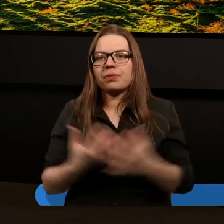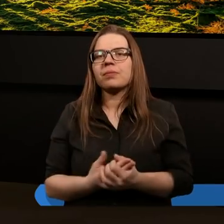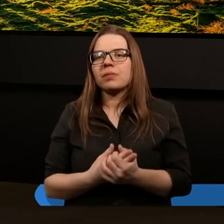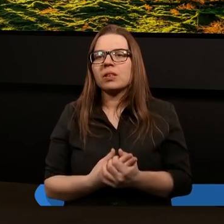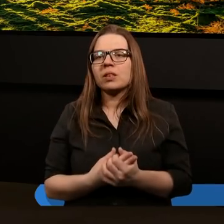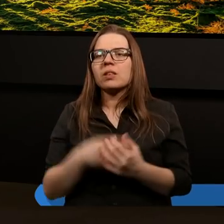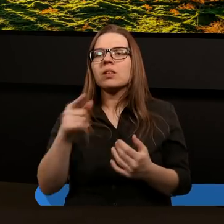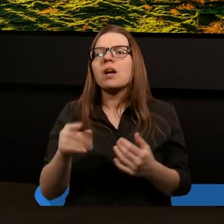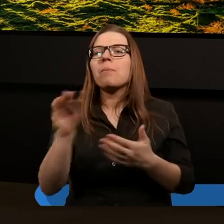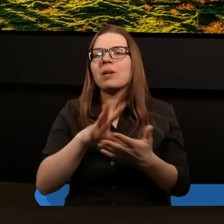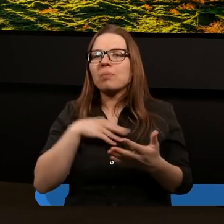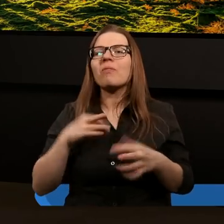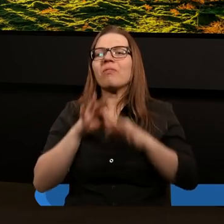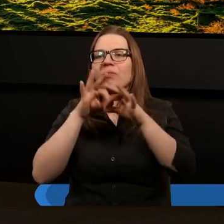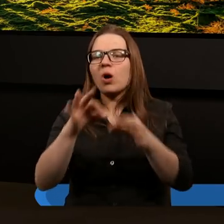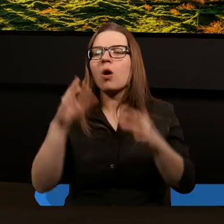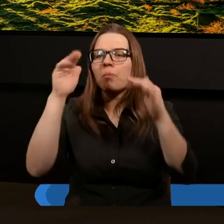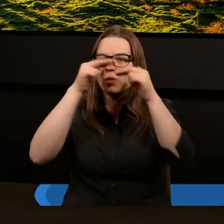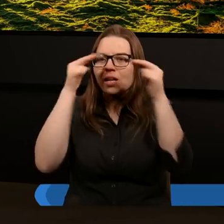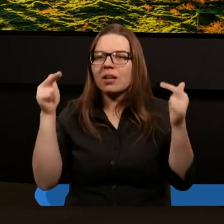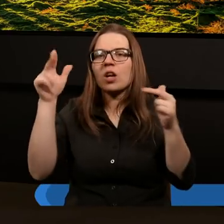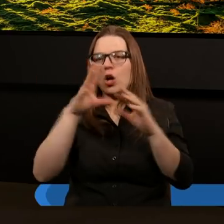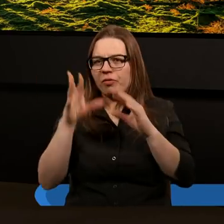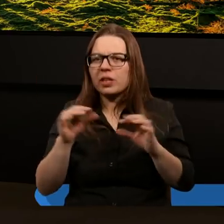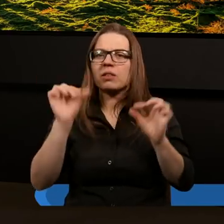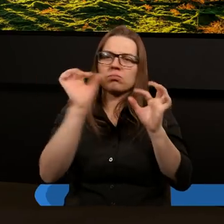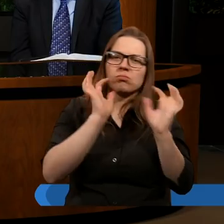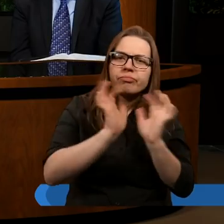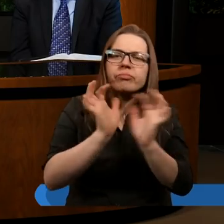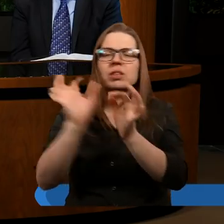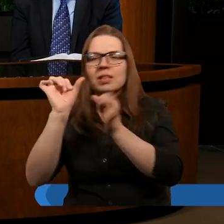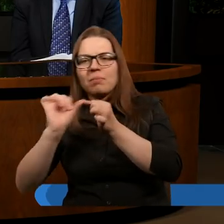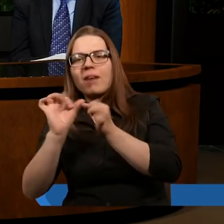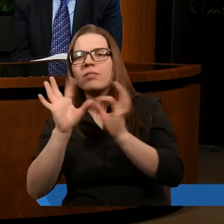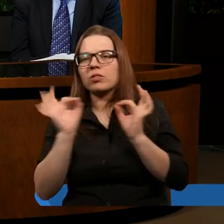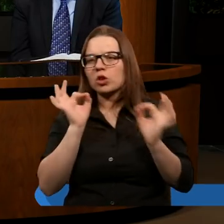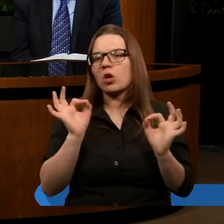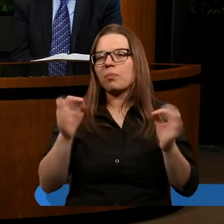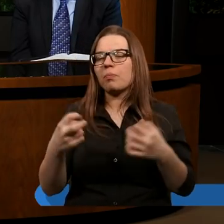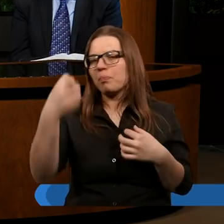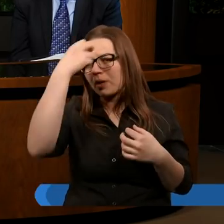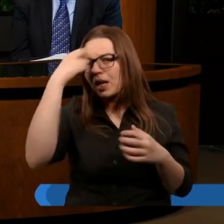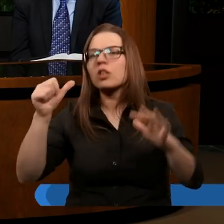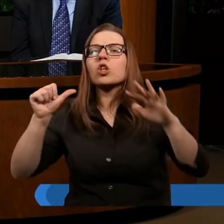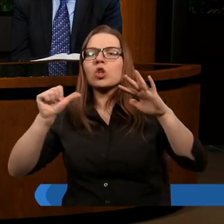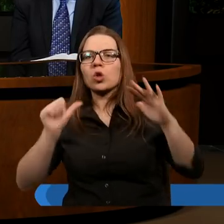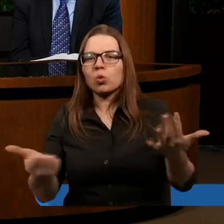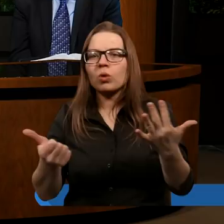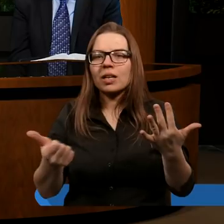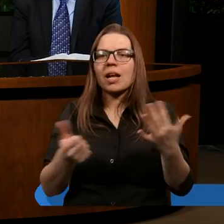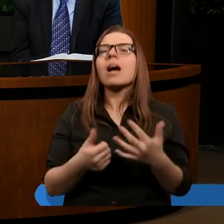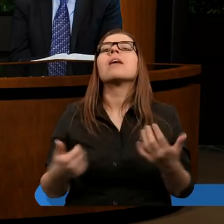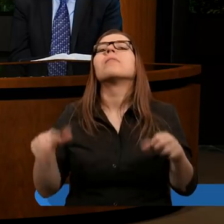Pismo Święte nas wprowadza, ale Bóg na niebie, On to wszystko kontroluje. I mamy też pieczęć szóstą,